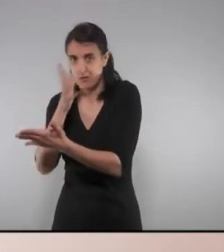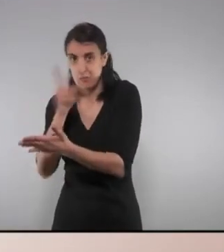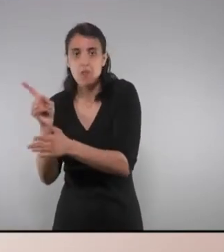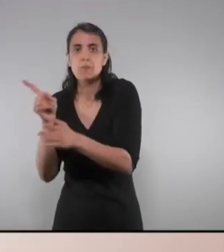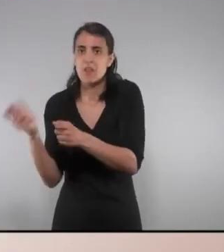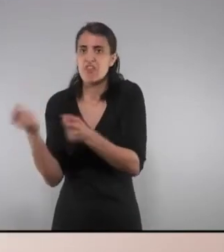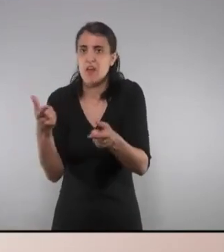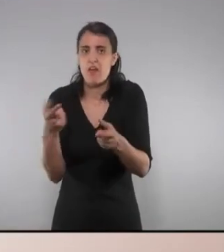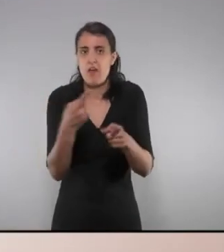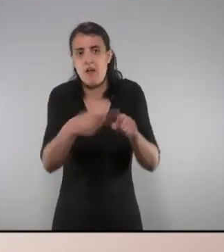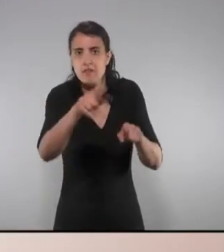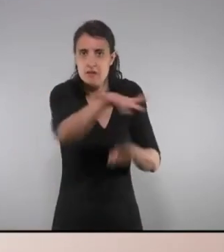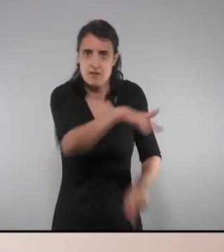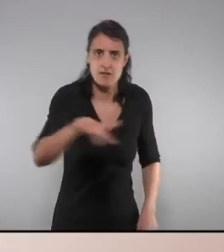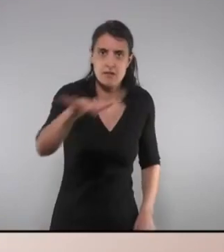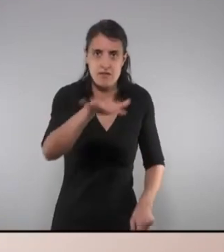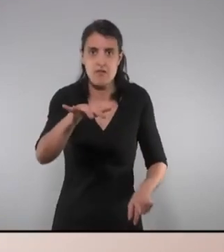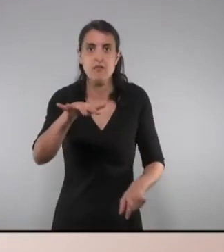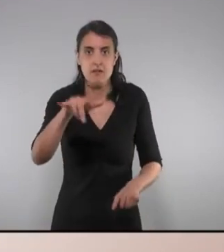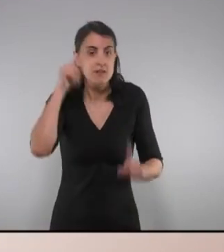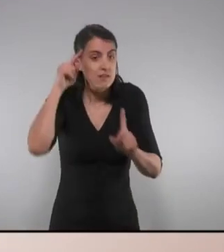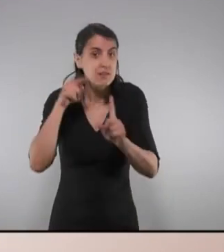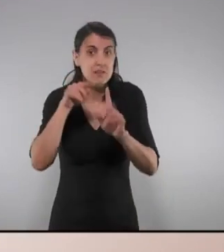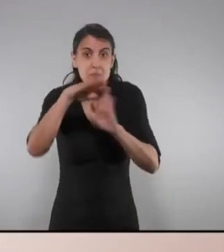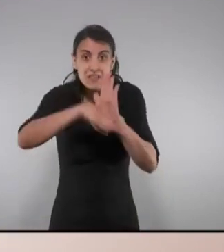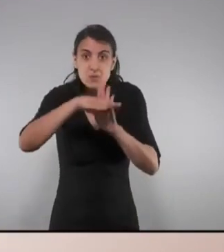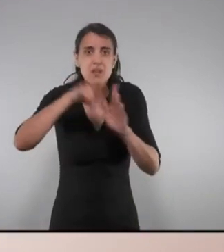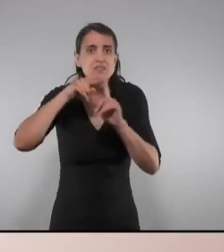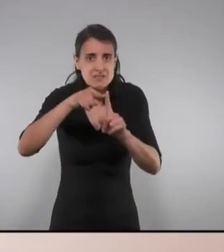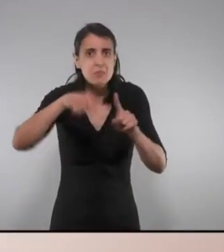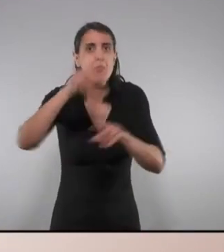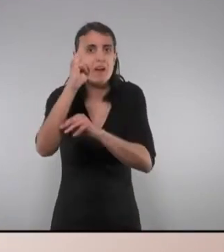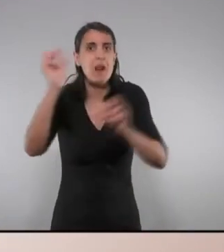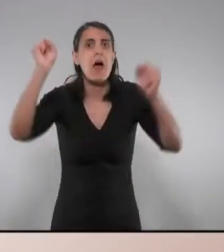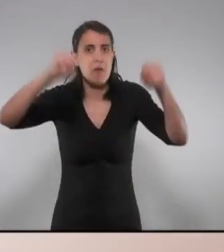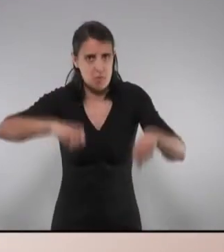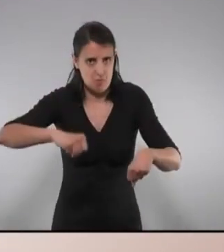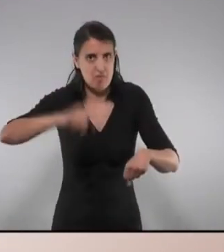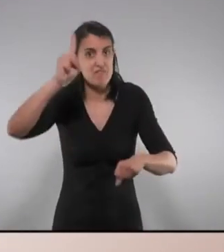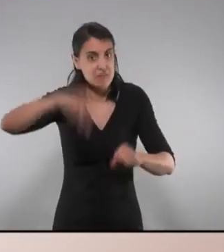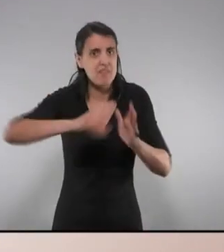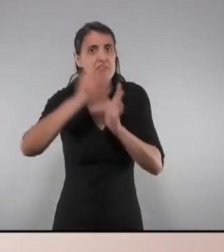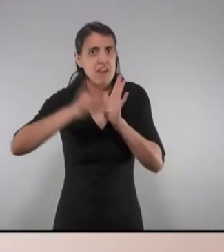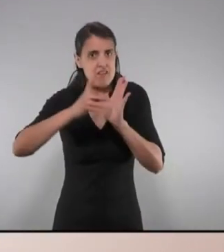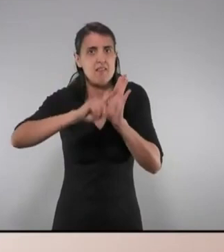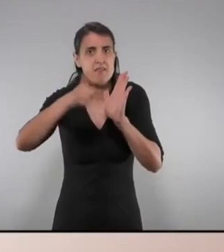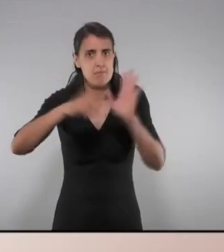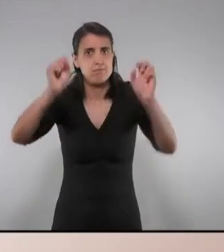residències i que insisteixo són unes mesures aprovades en aquest Parlament i a més a més també aprovades a través d'un decret llei.